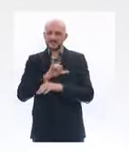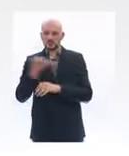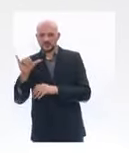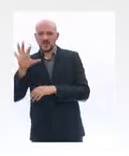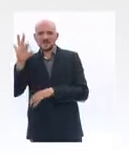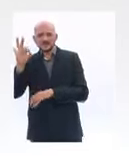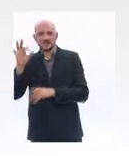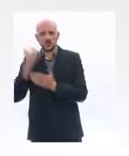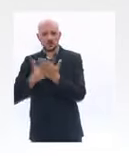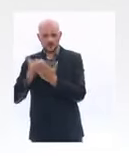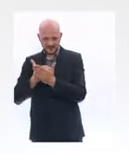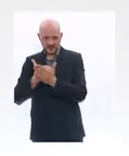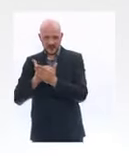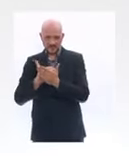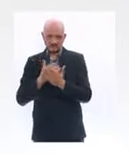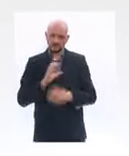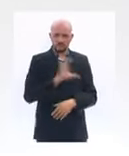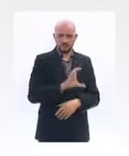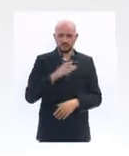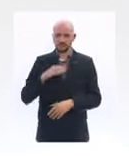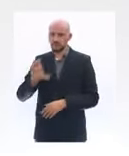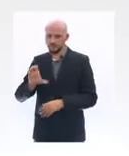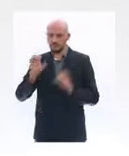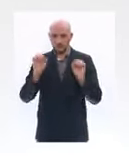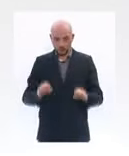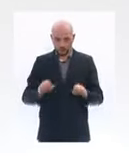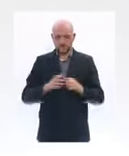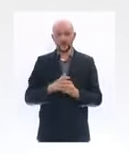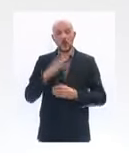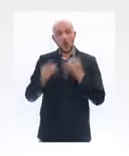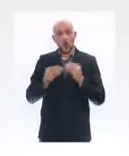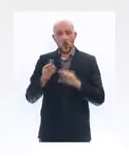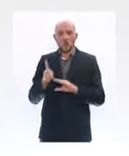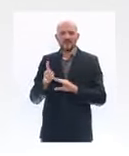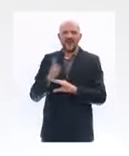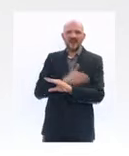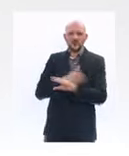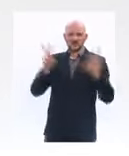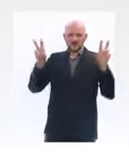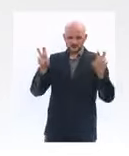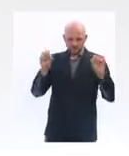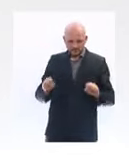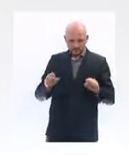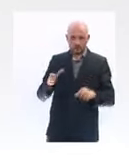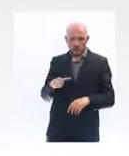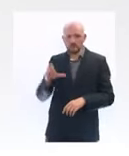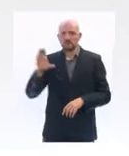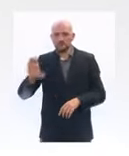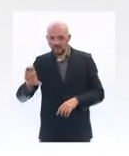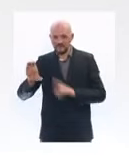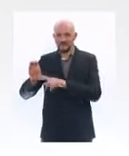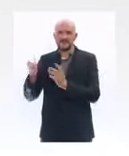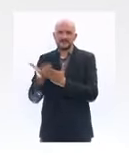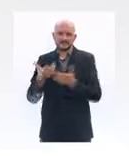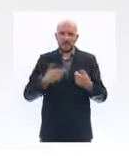-delà de 50 salariés, l'État pourra accorder des avances remboursables plafonnées à 3 mois de chiffre d'affaires. Vous voyez qu'avec ces